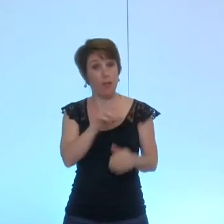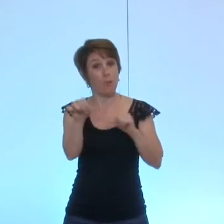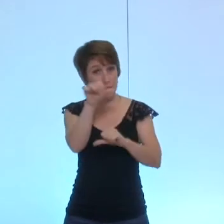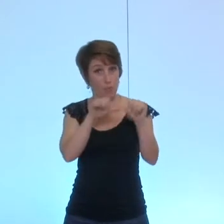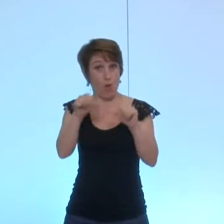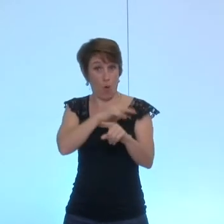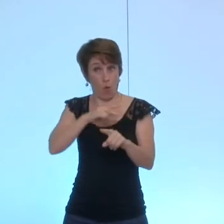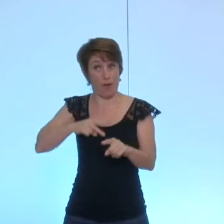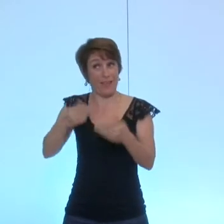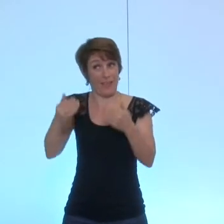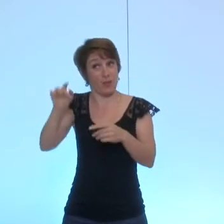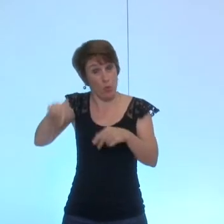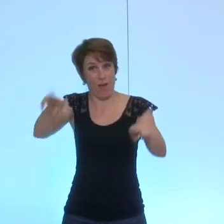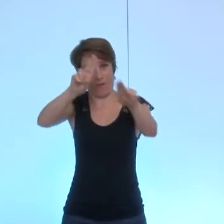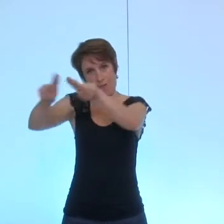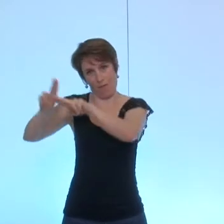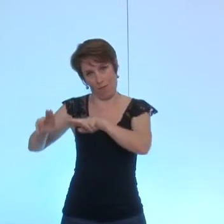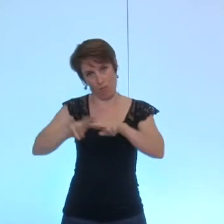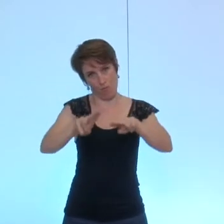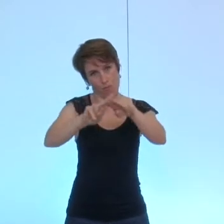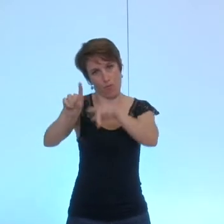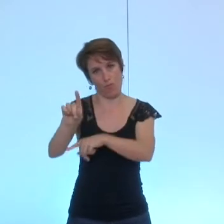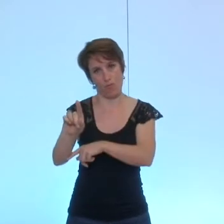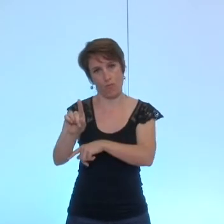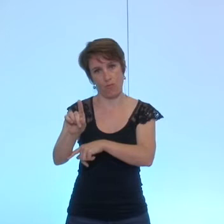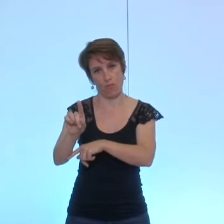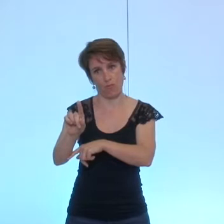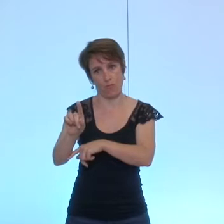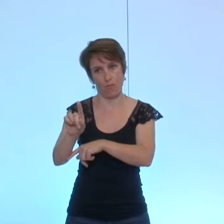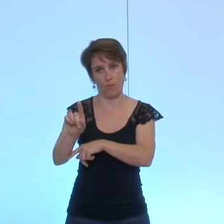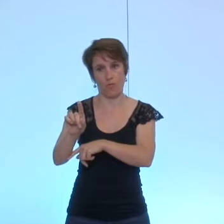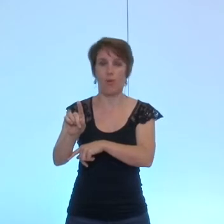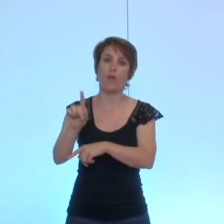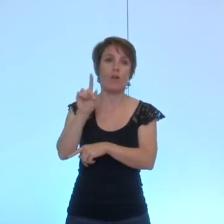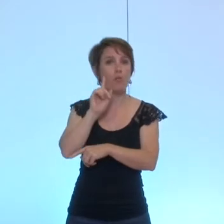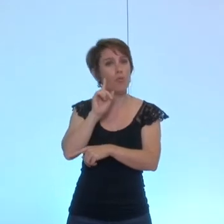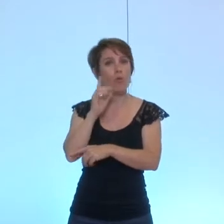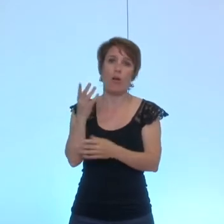réaliser des travaux c'est si nous obtenons le bien avec des travaux pour une